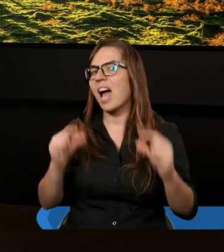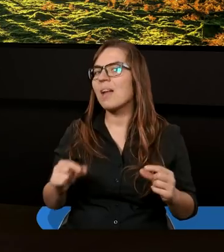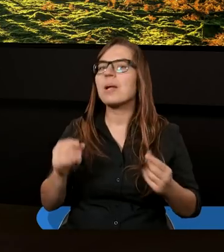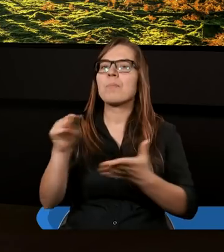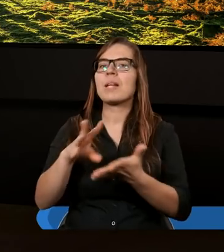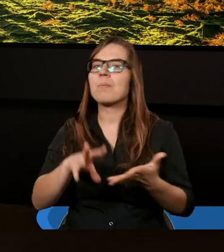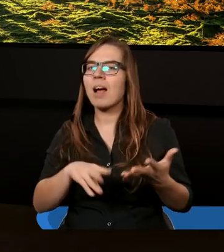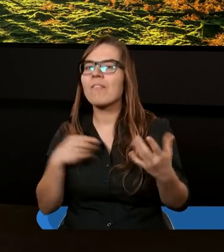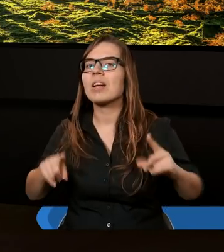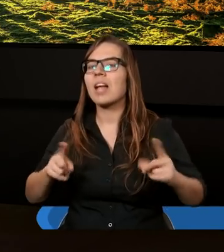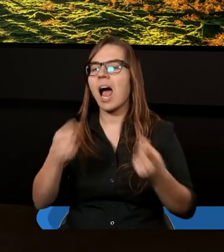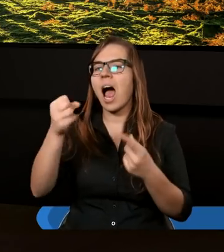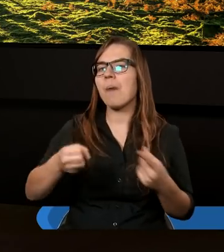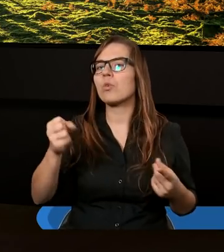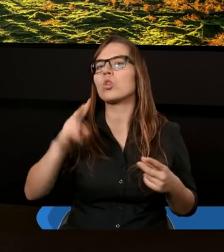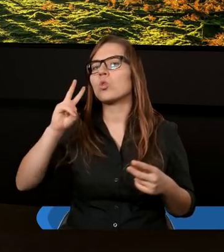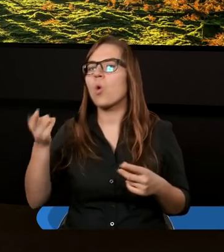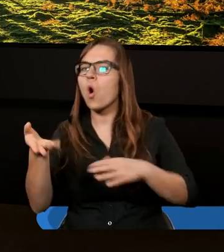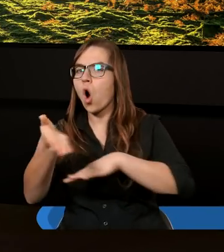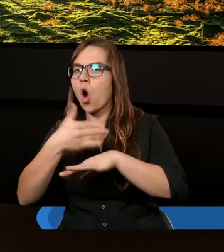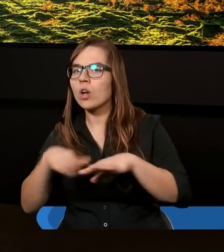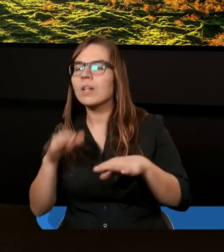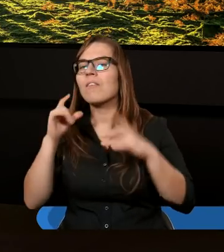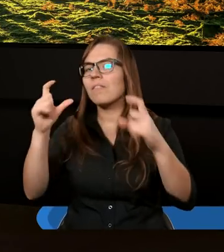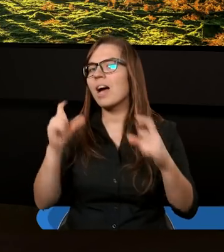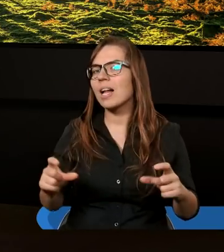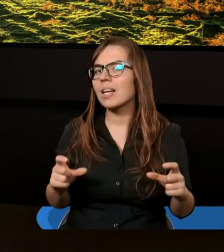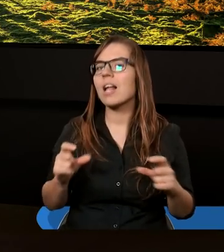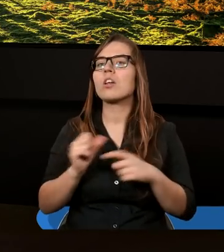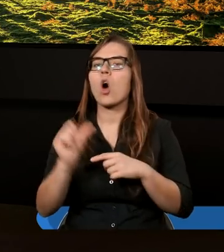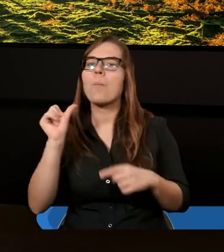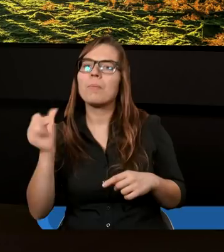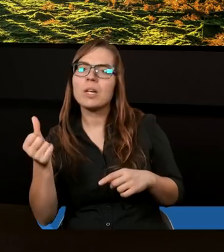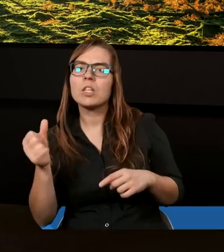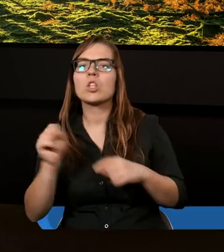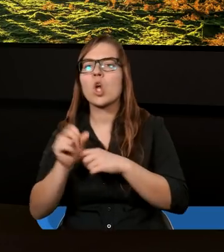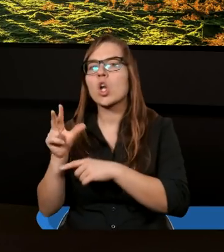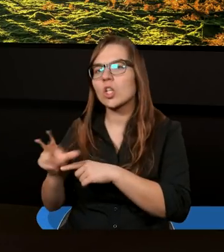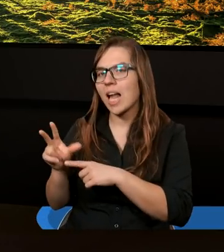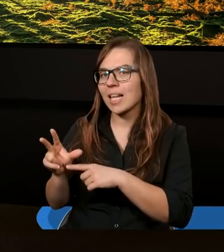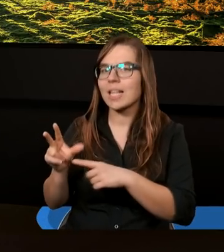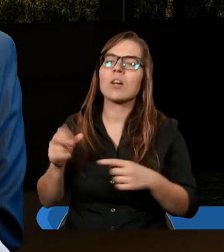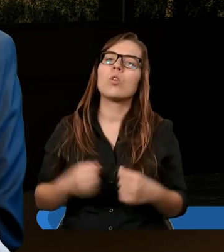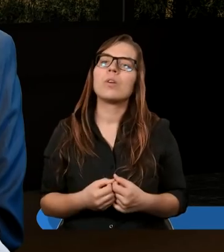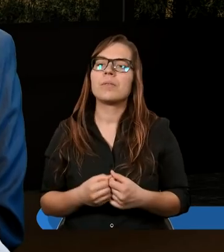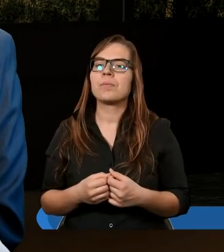Pisma Świętego. Dzieje apostolskie, drugi rozdział i wersety od pierwszego do trzynastego.